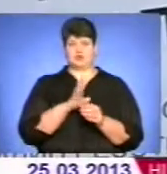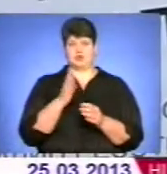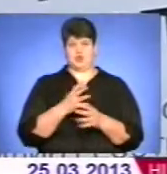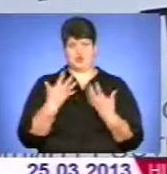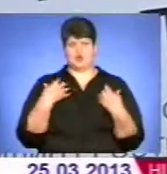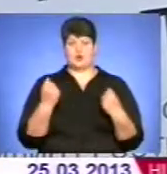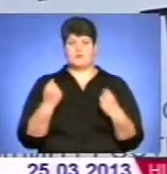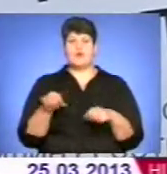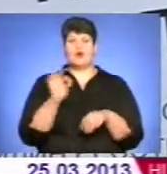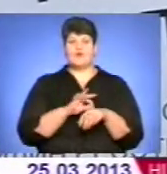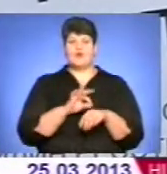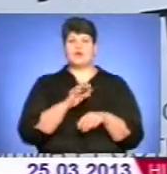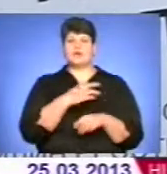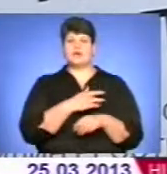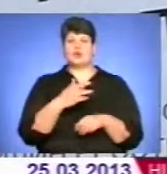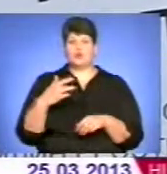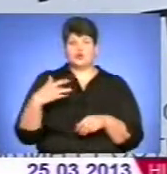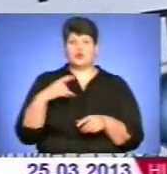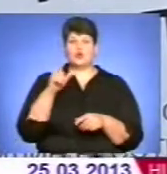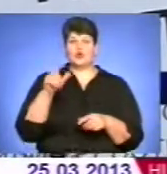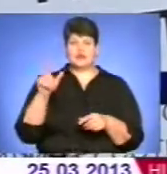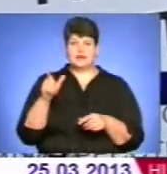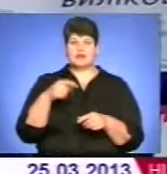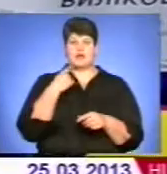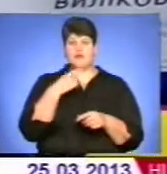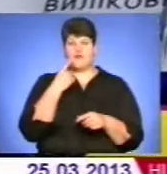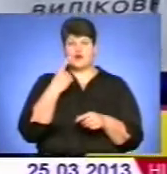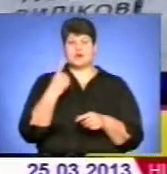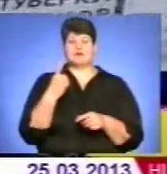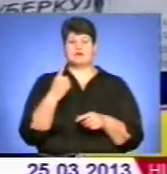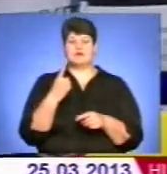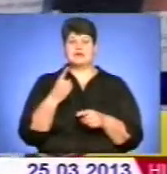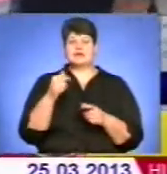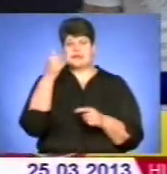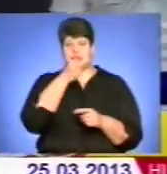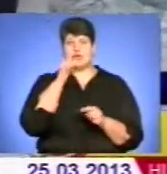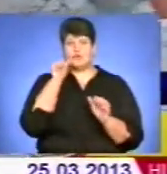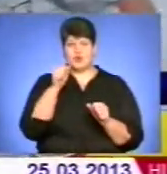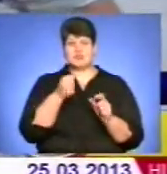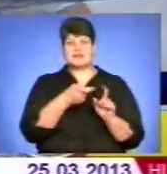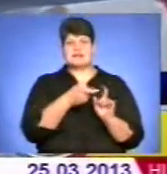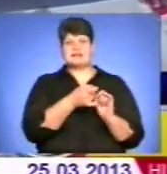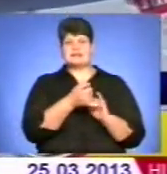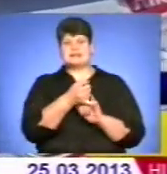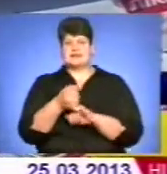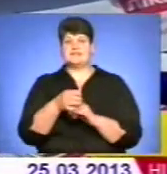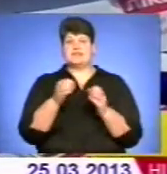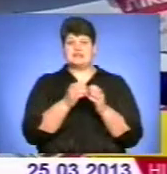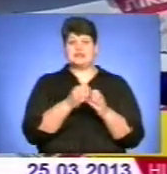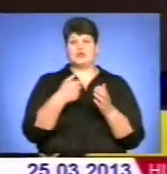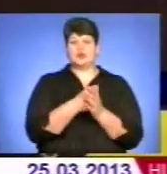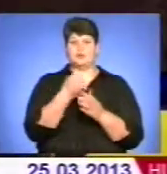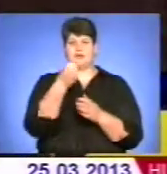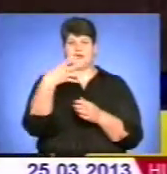Хвора на туберкульоз людина, зауважують працівники обласного центру здоров'я, за рік може заразити від 10 до 15 осіб.